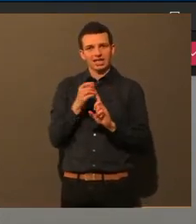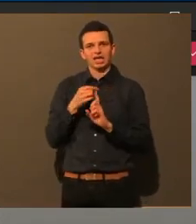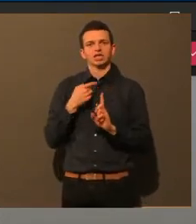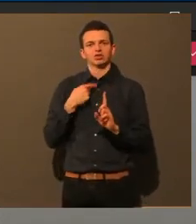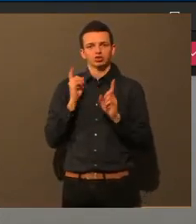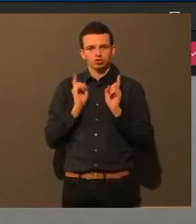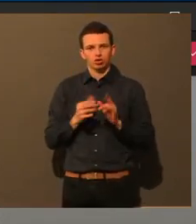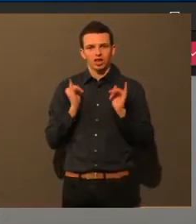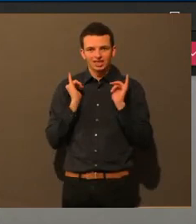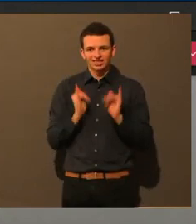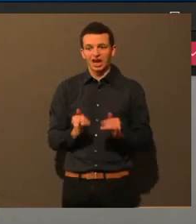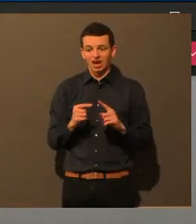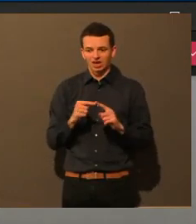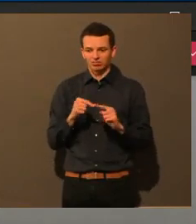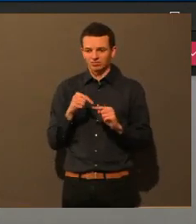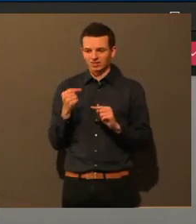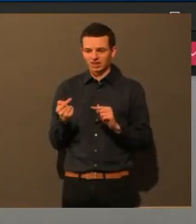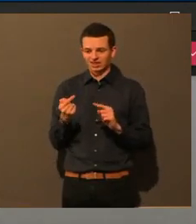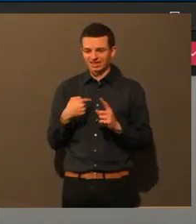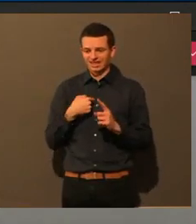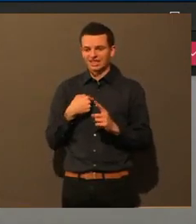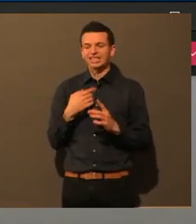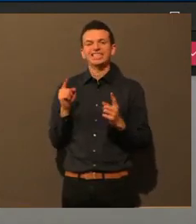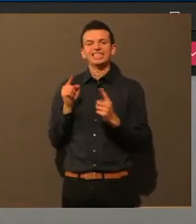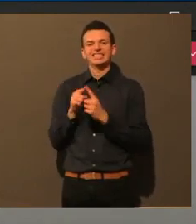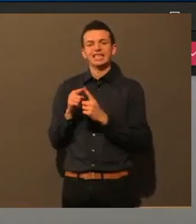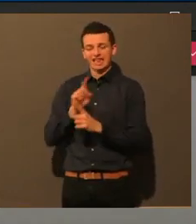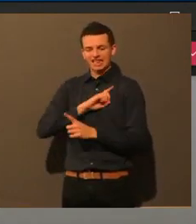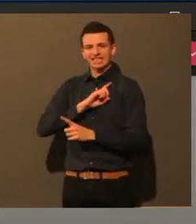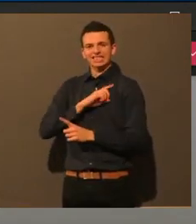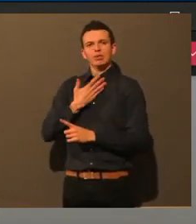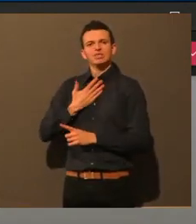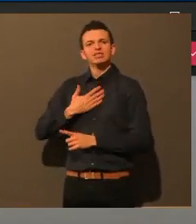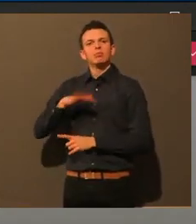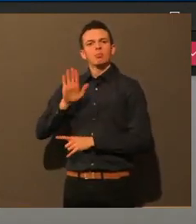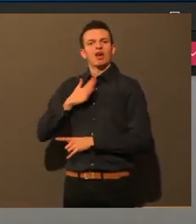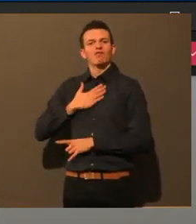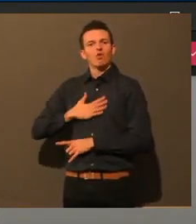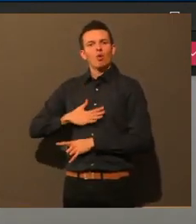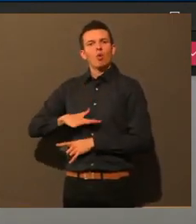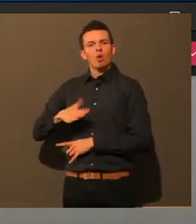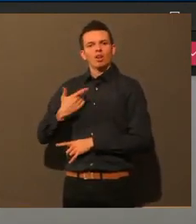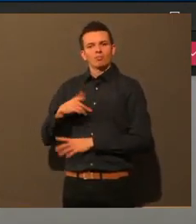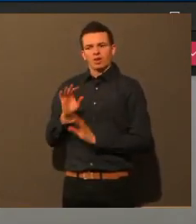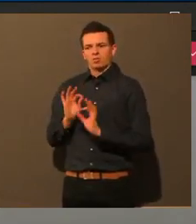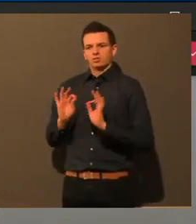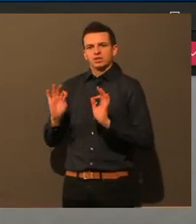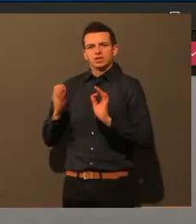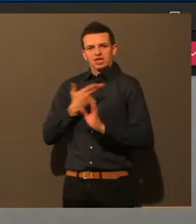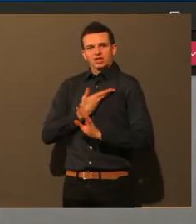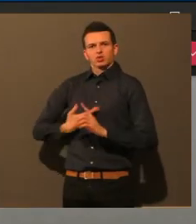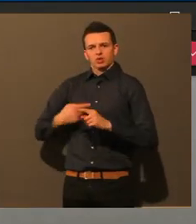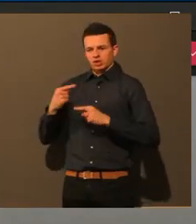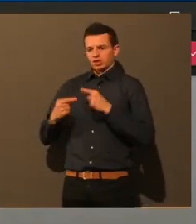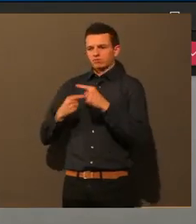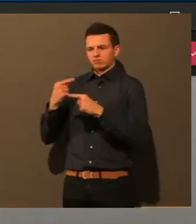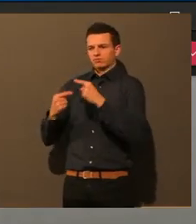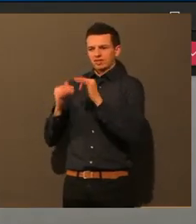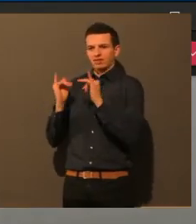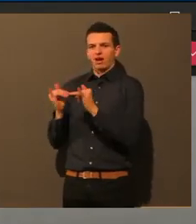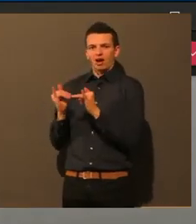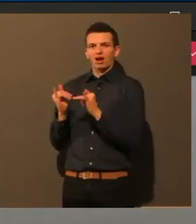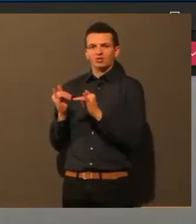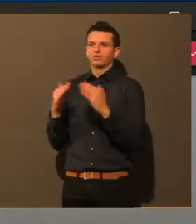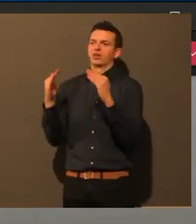was mache ich denn, damit es mir besser geht? Also ja, der Hausarzt und der berät mich auch am Telefon dann.